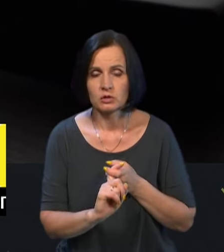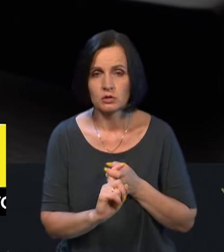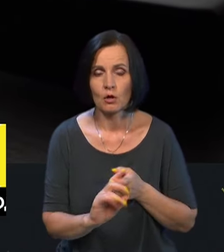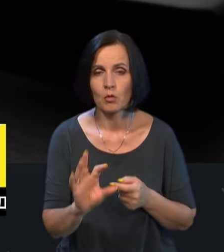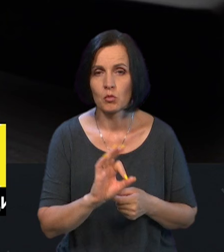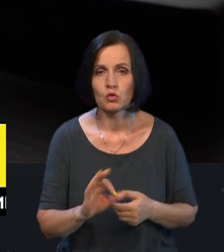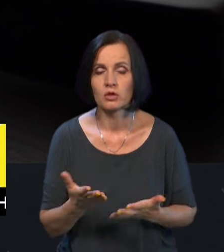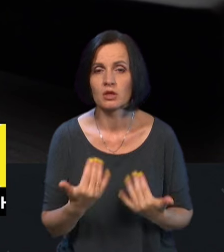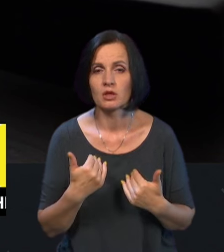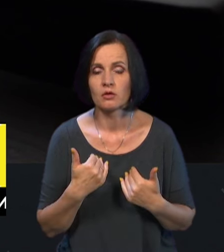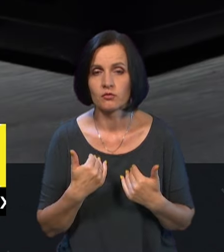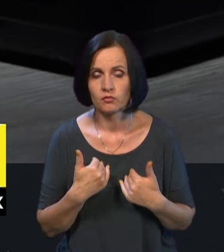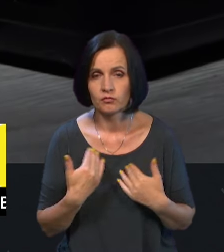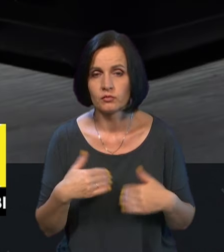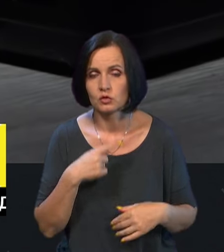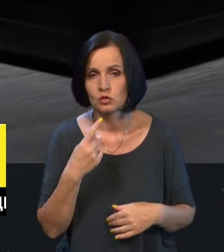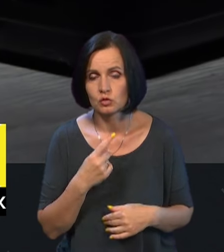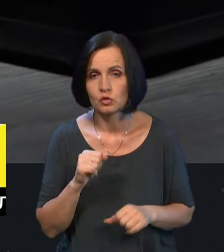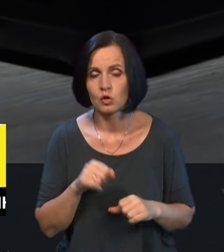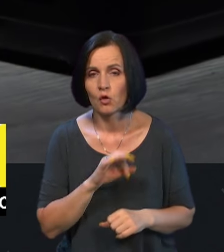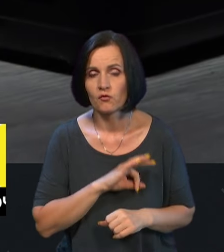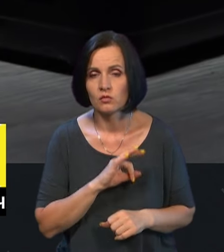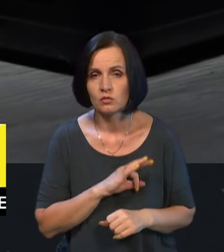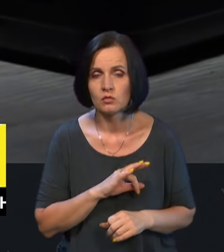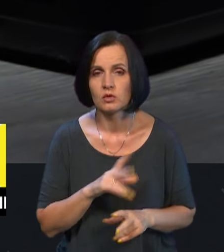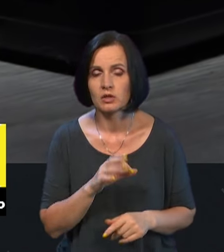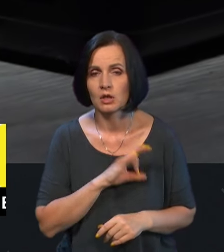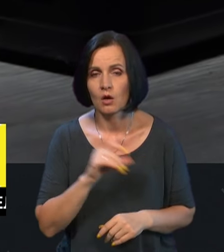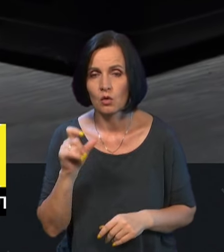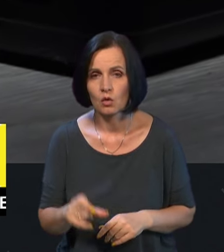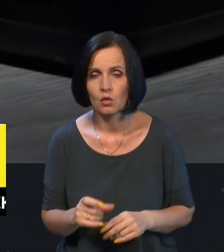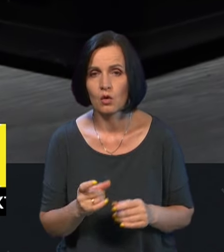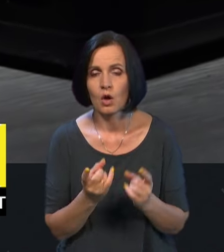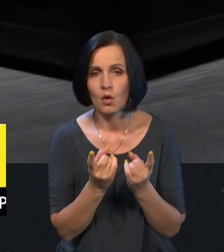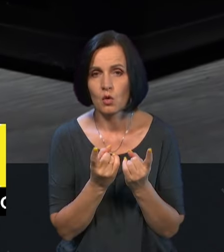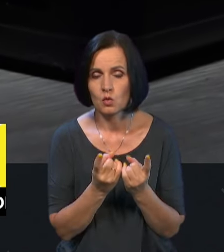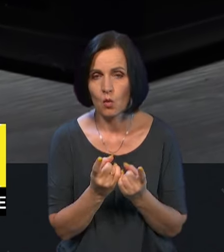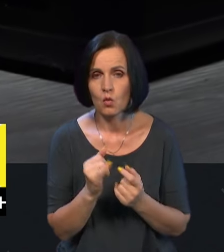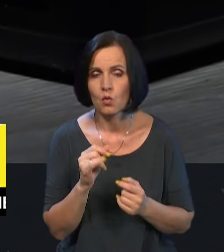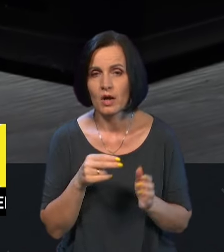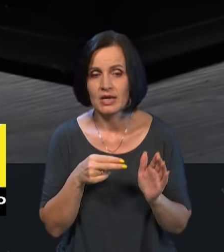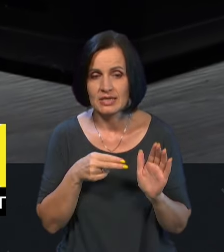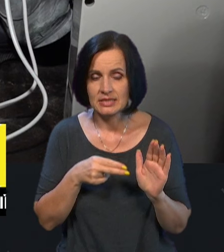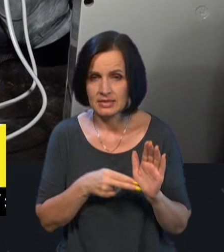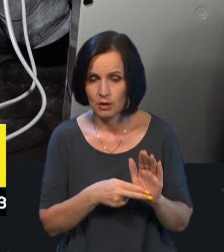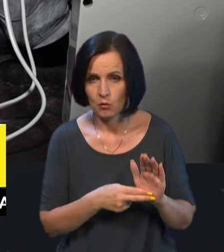яких ми вже казали. Ви можете використовувати як абонент роутер з сим-картою,